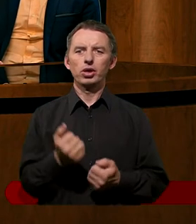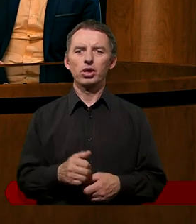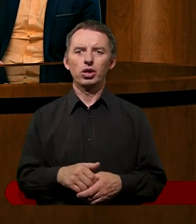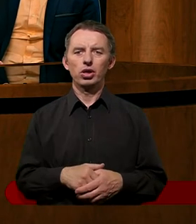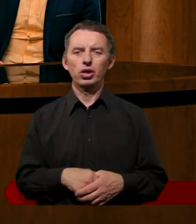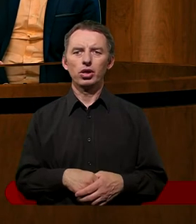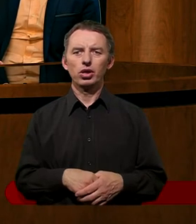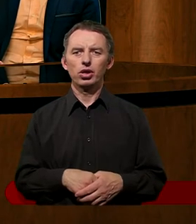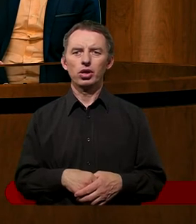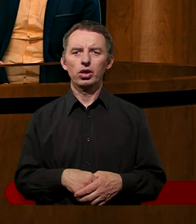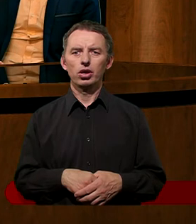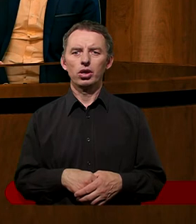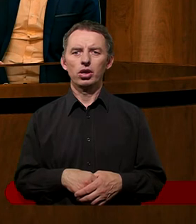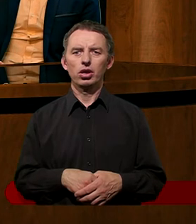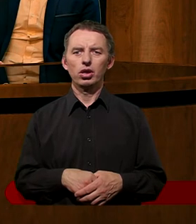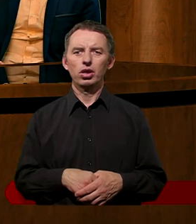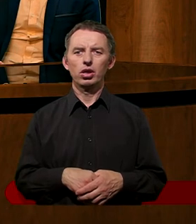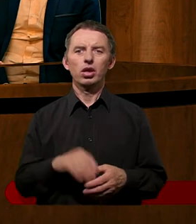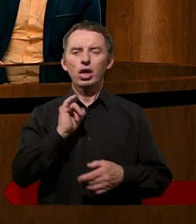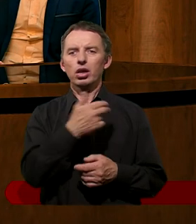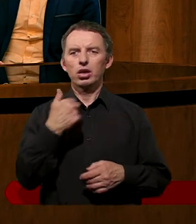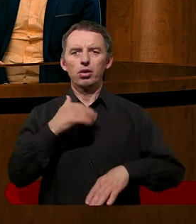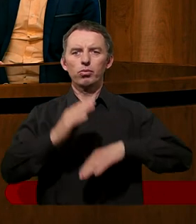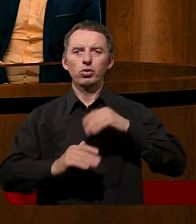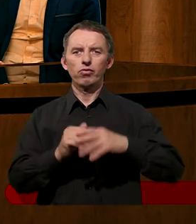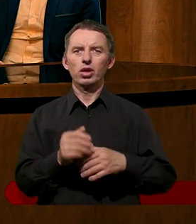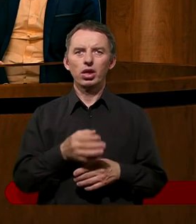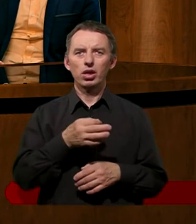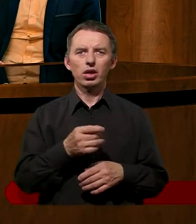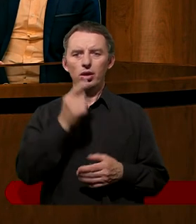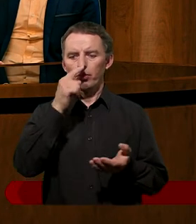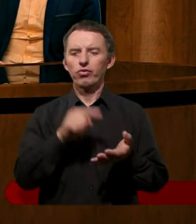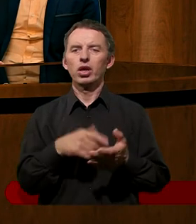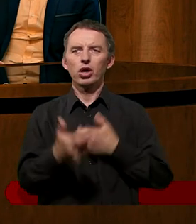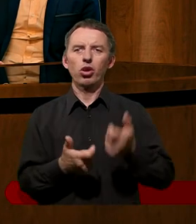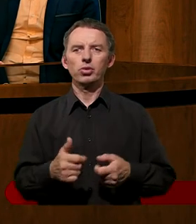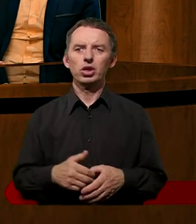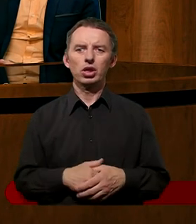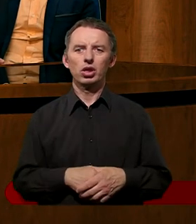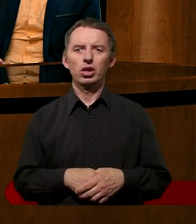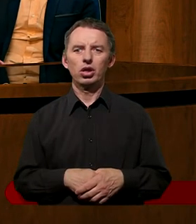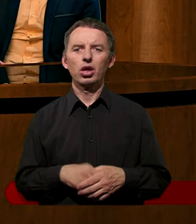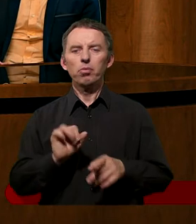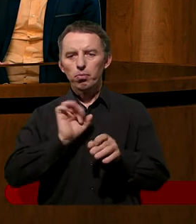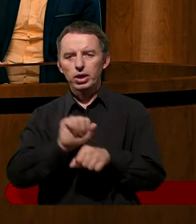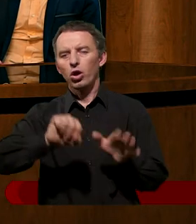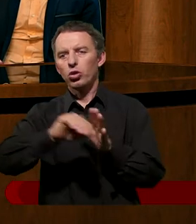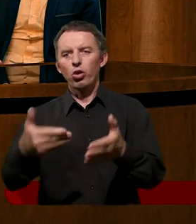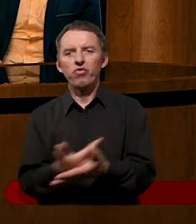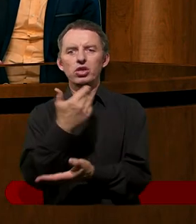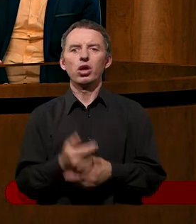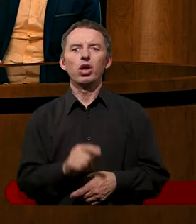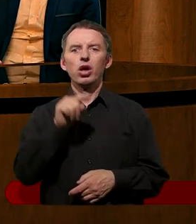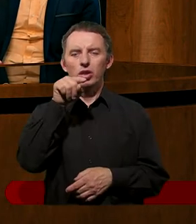naprawiali wyłomy i byli odnowicielami